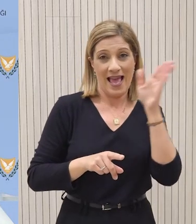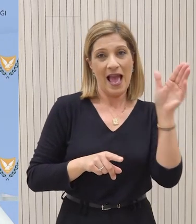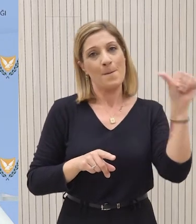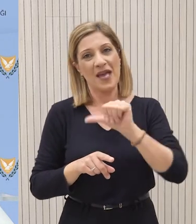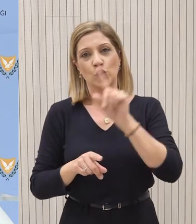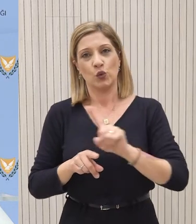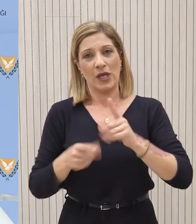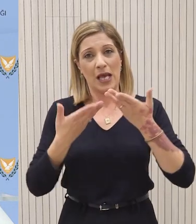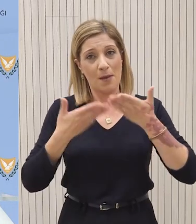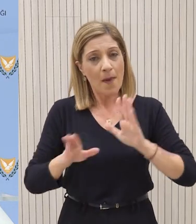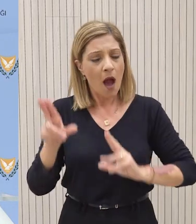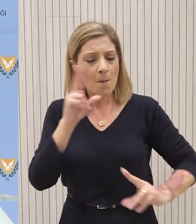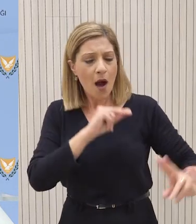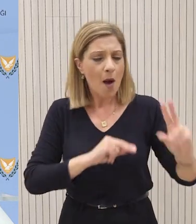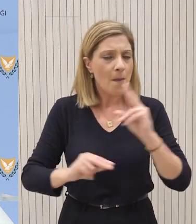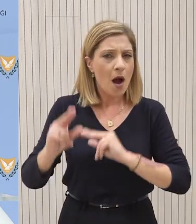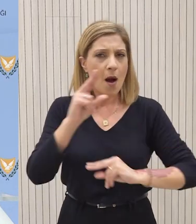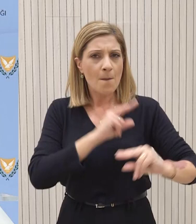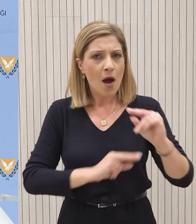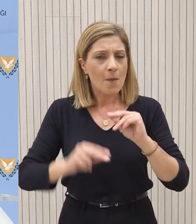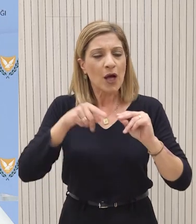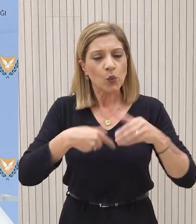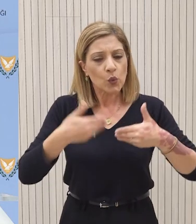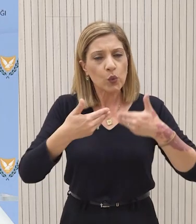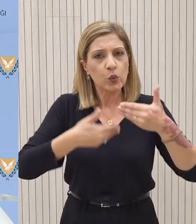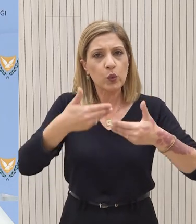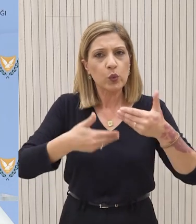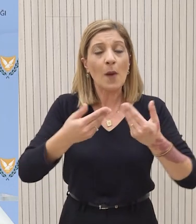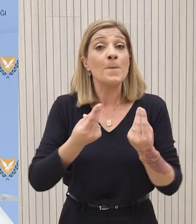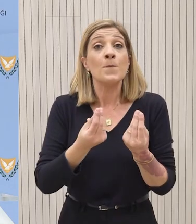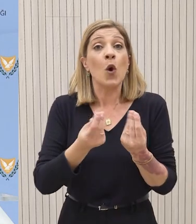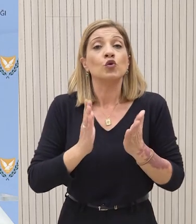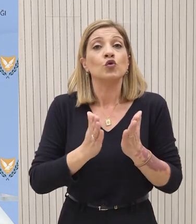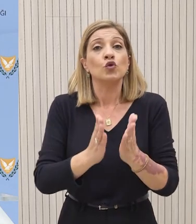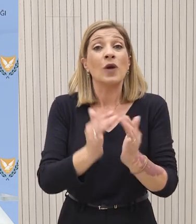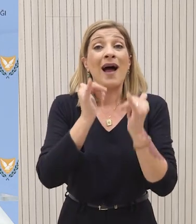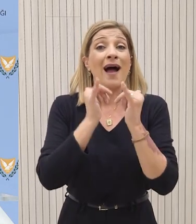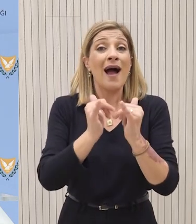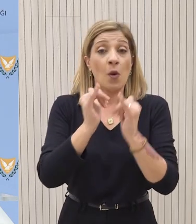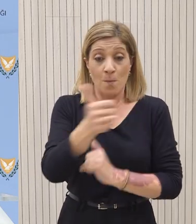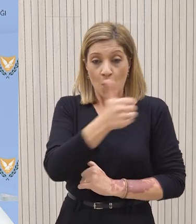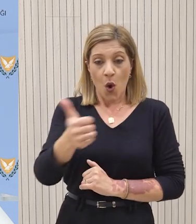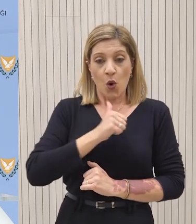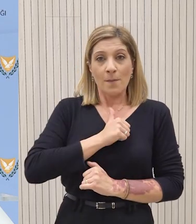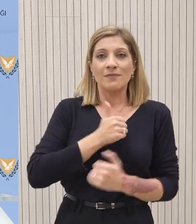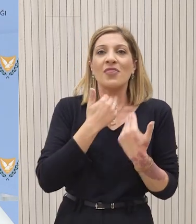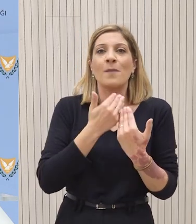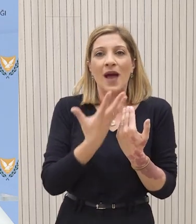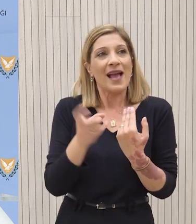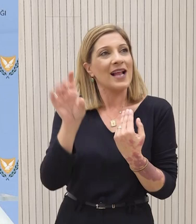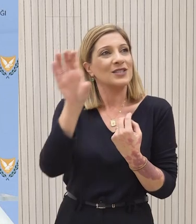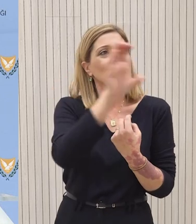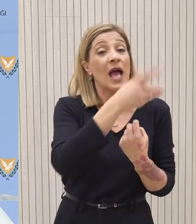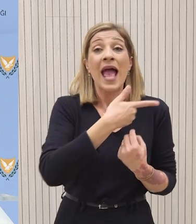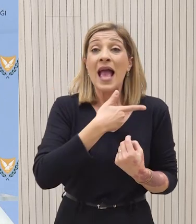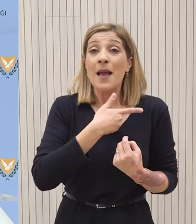τεχνικής φύσεως ζητήματα αλλά η τελική εφαρμογή της πρωτοβουλίας δεν εξαρτάται από εμάς. Εμείς αυτό που μπορούμε να πράξουμε